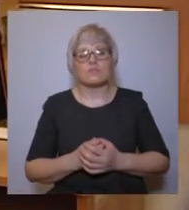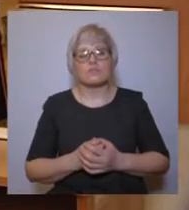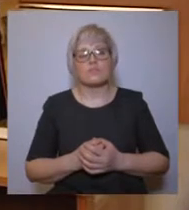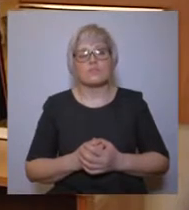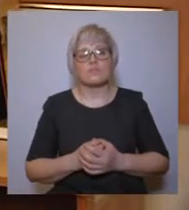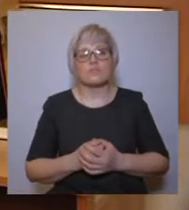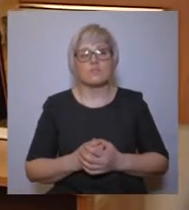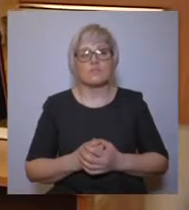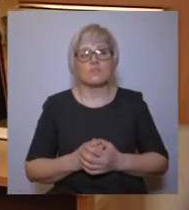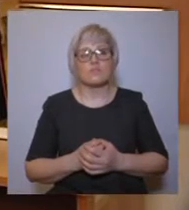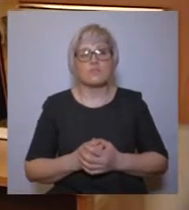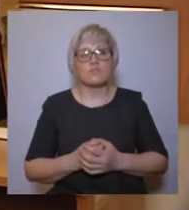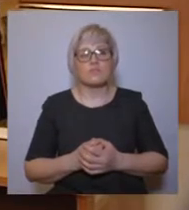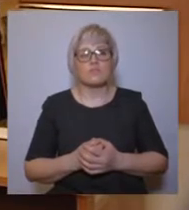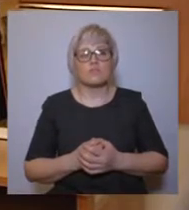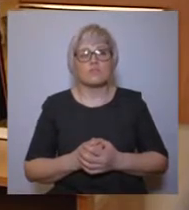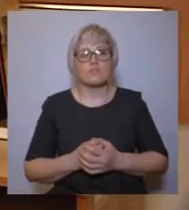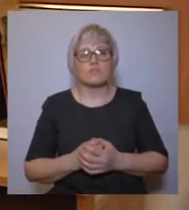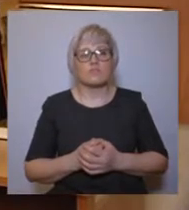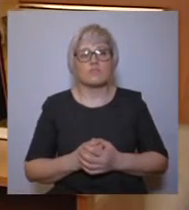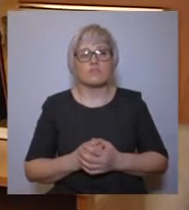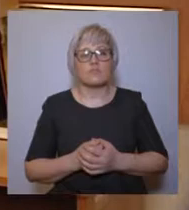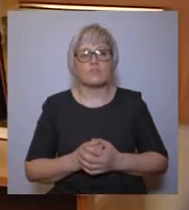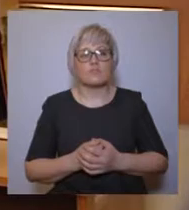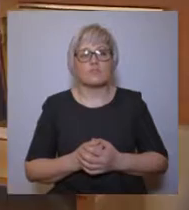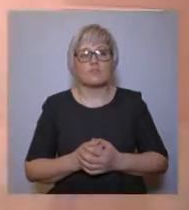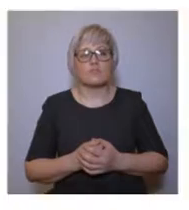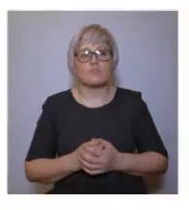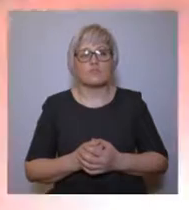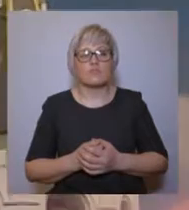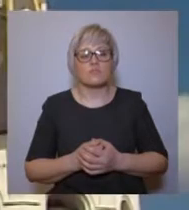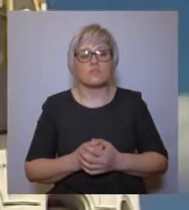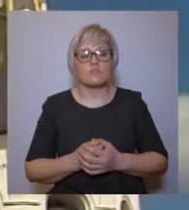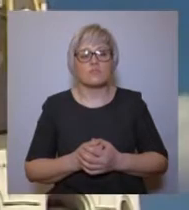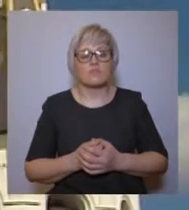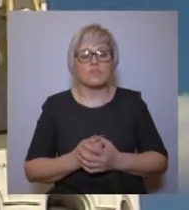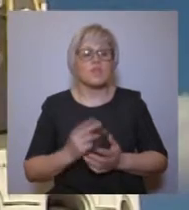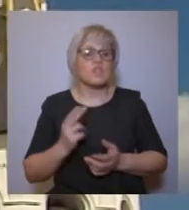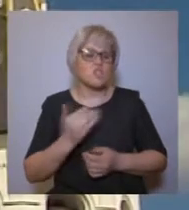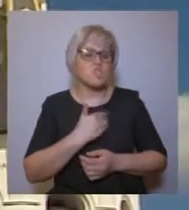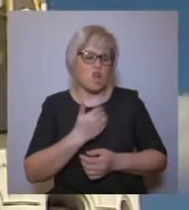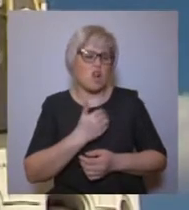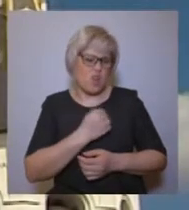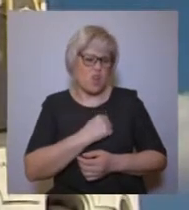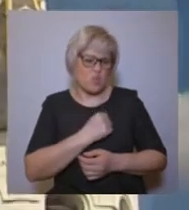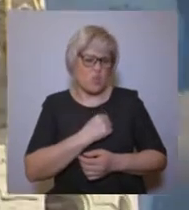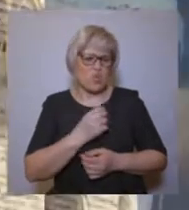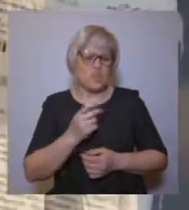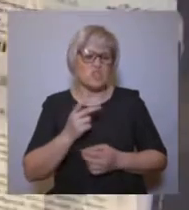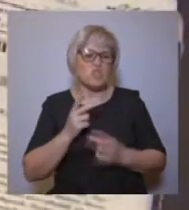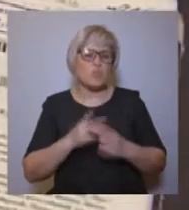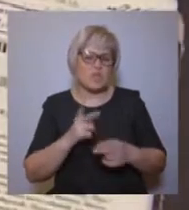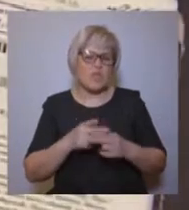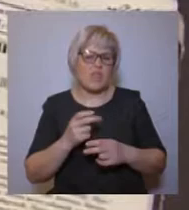они не видели здесь никакого противоречия. И все же, сожалению, сопротивление избежать не